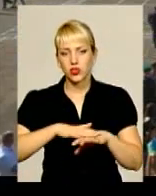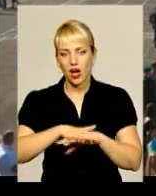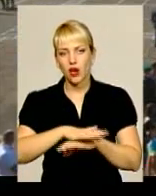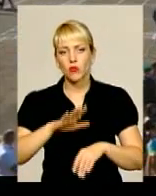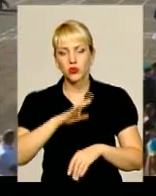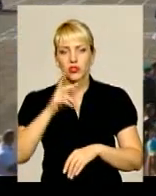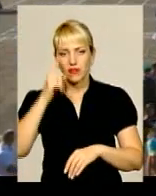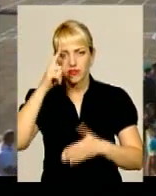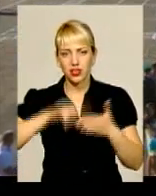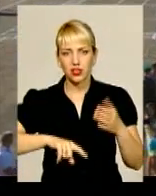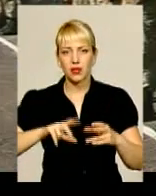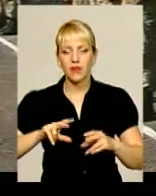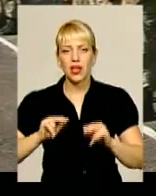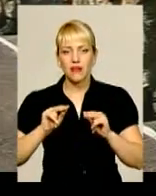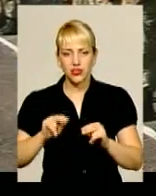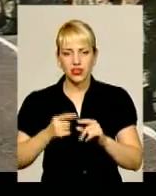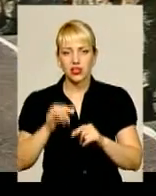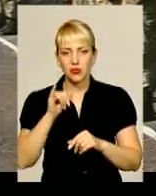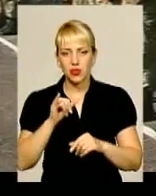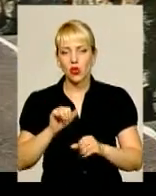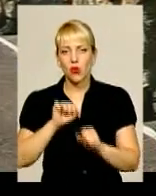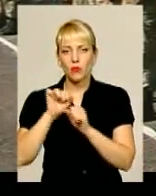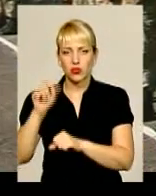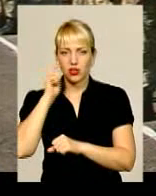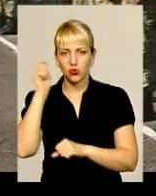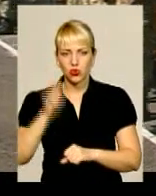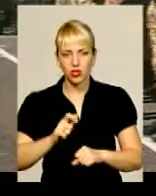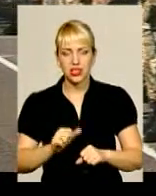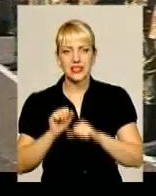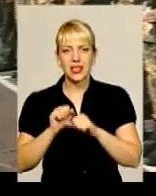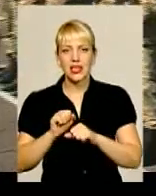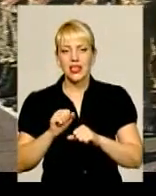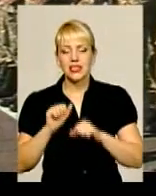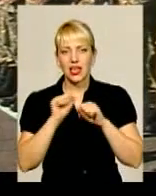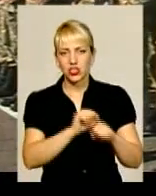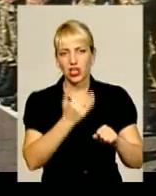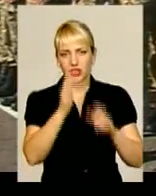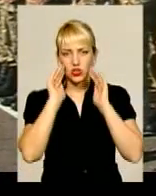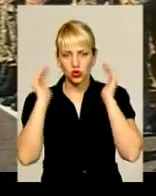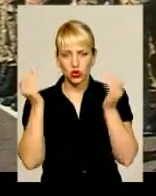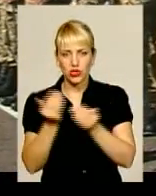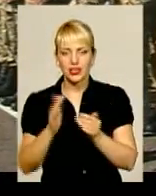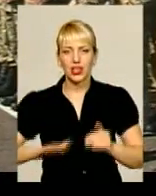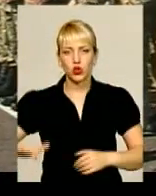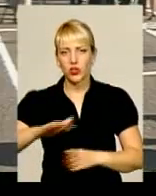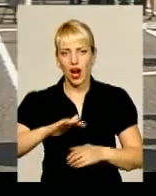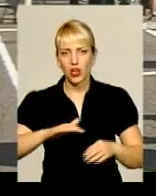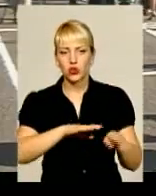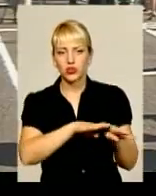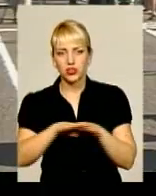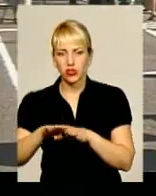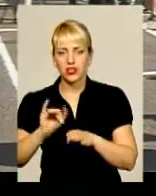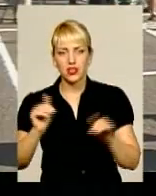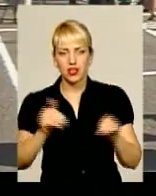бути ймовірним і відданим, обороняти Україну, захищати її суверенітет, територіальну цінності і недоторканість.